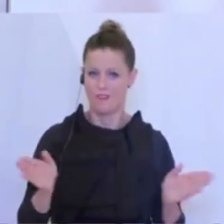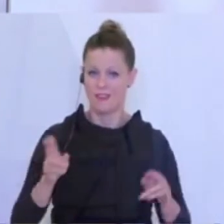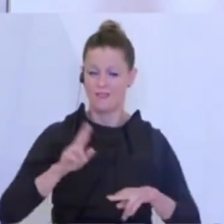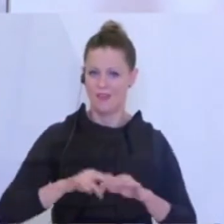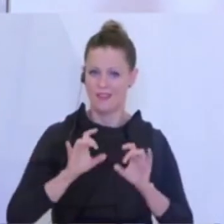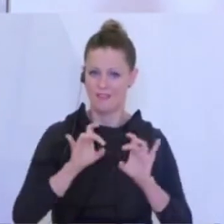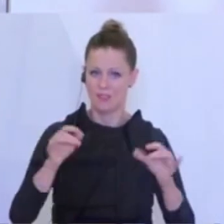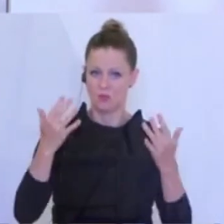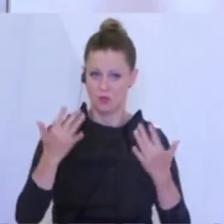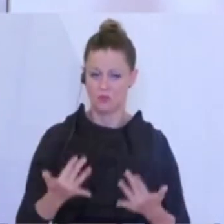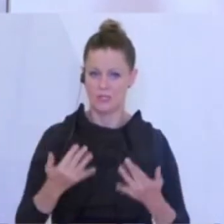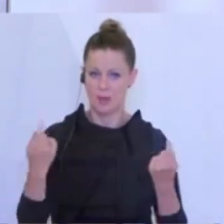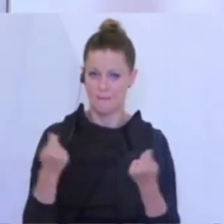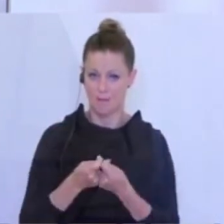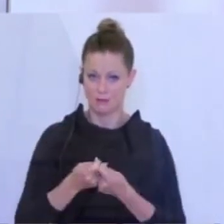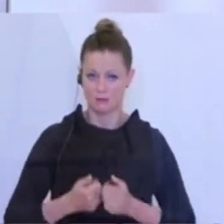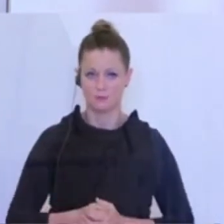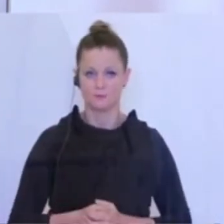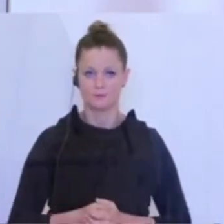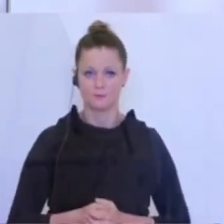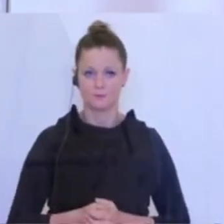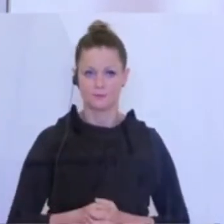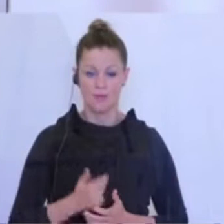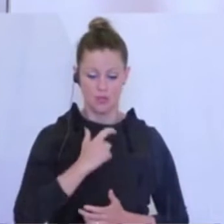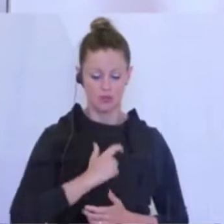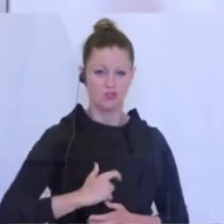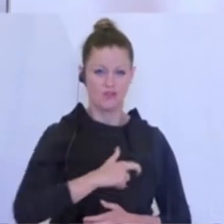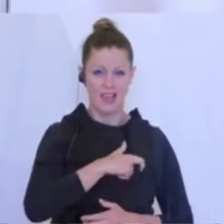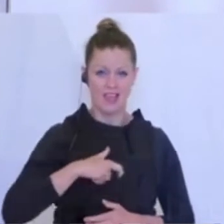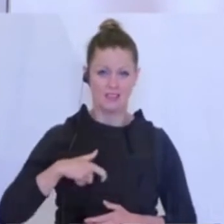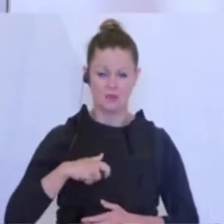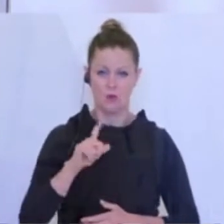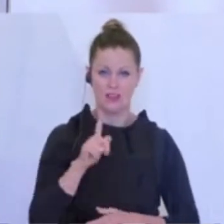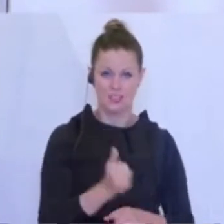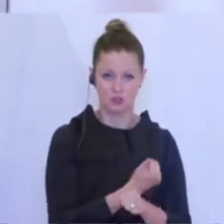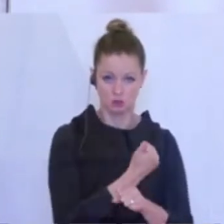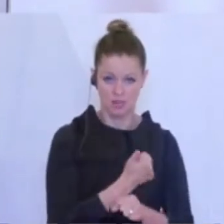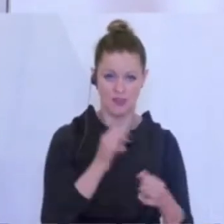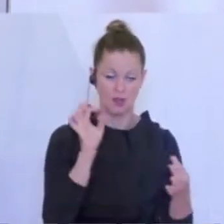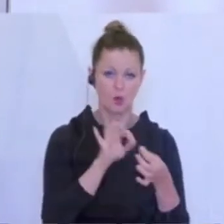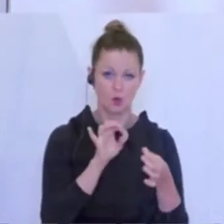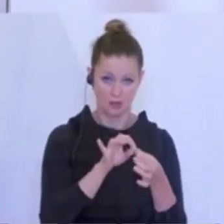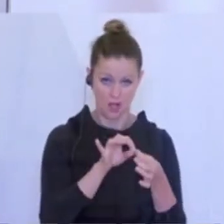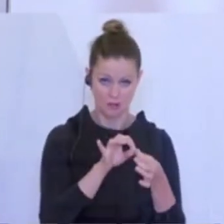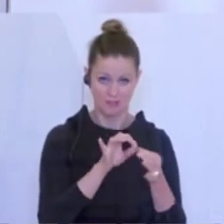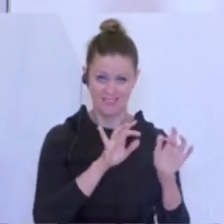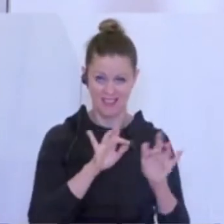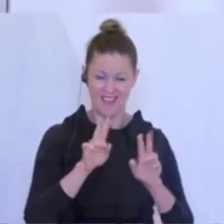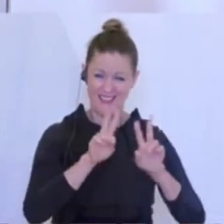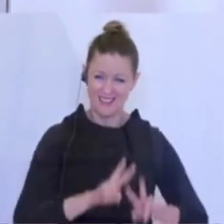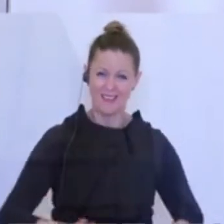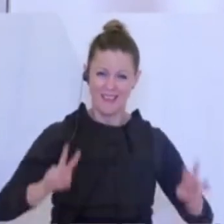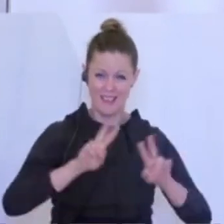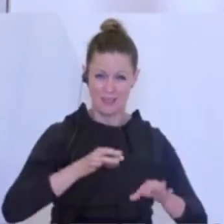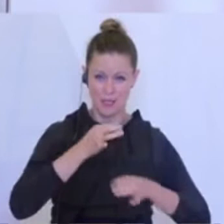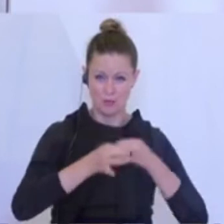Infektionszahlen auch hergeben. Wir sind mit der Schweiz und Lichtenstein in Kontakt, um ein ähnliches